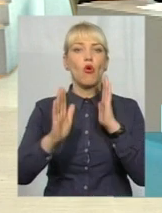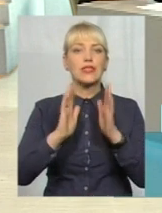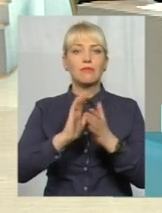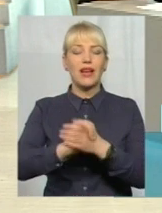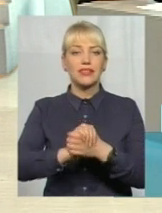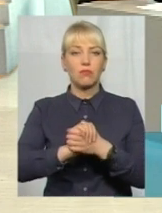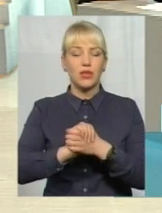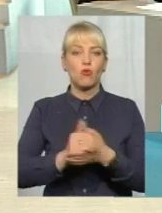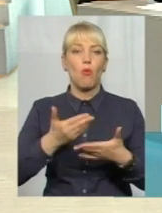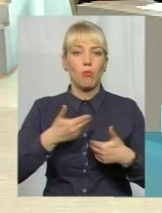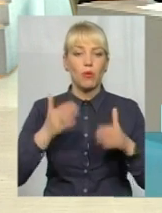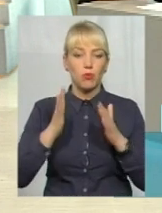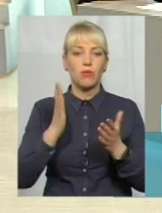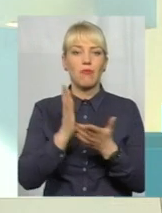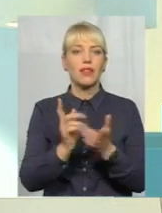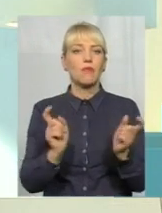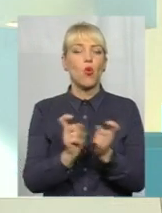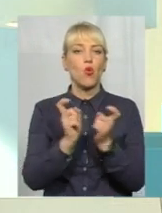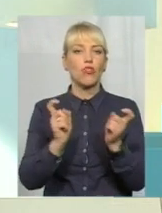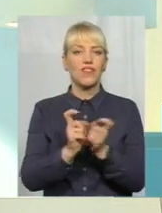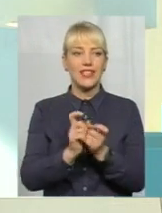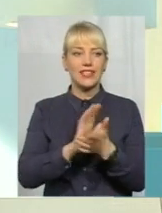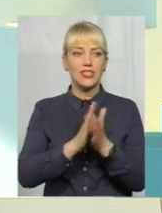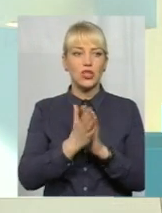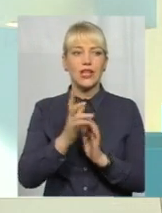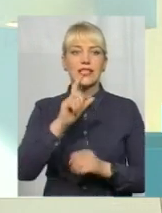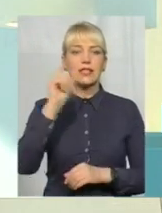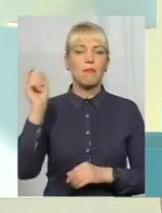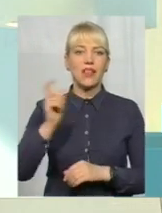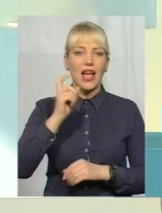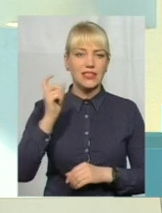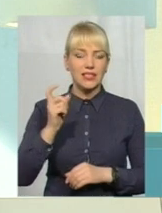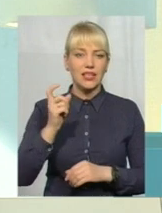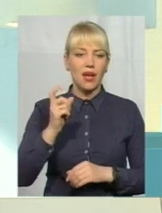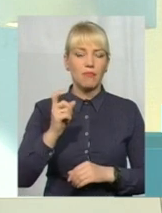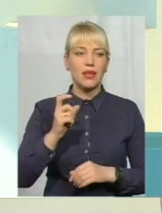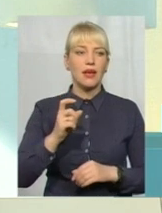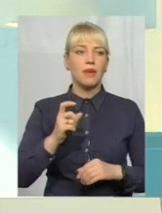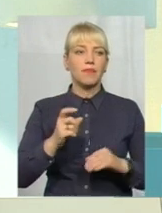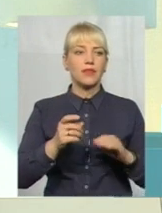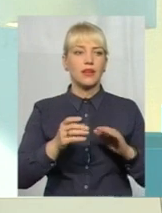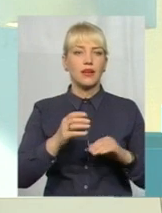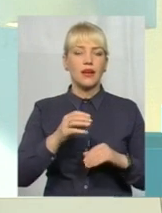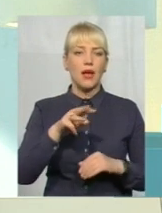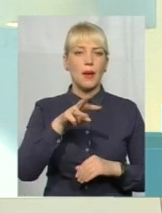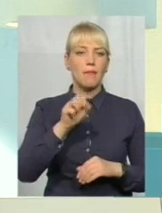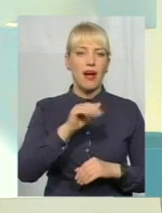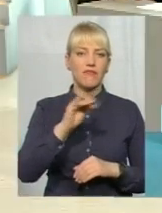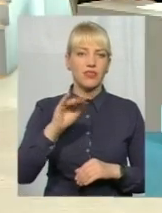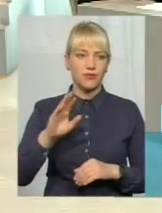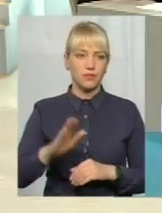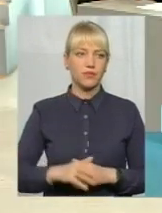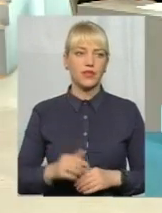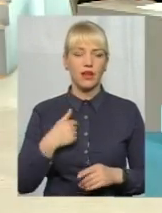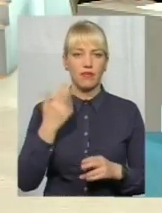ми будемо мати конфліктні ситуації з власниками мафів, які там розміщені. До речі, я вас